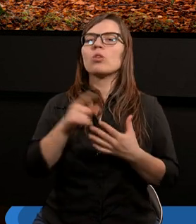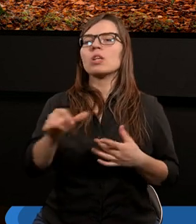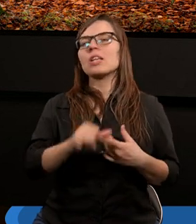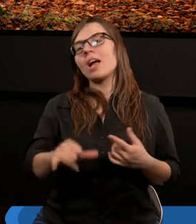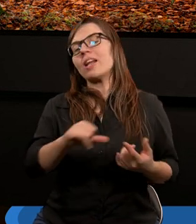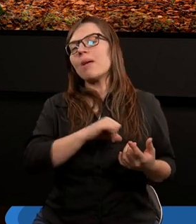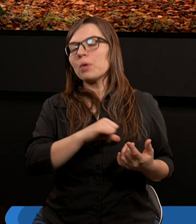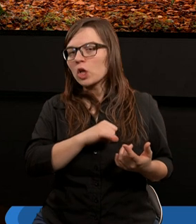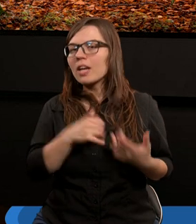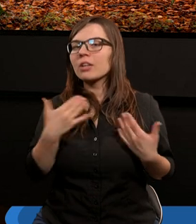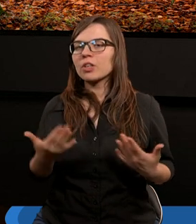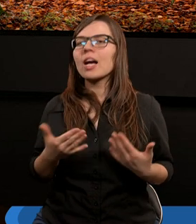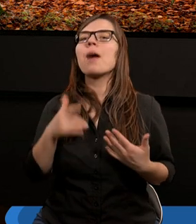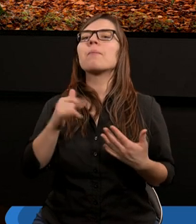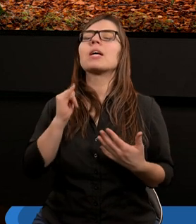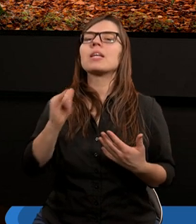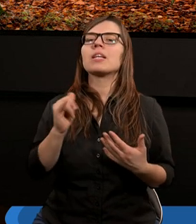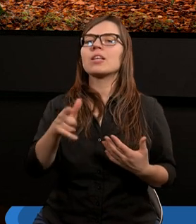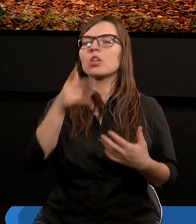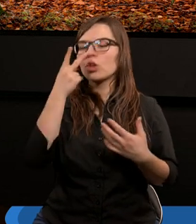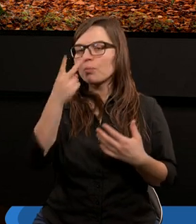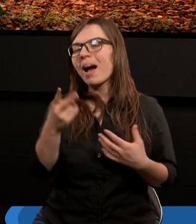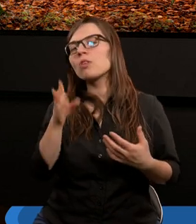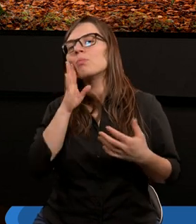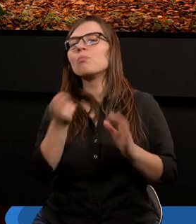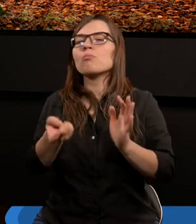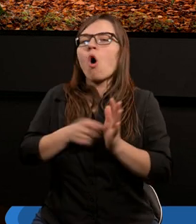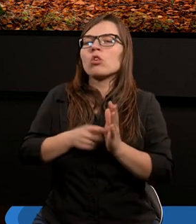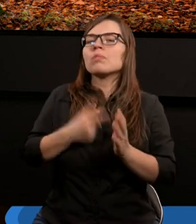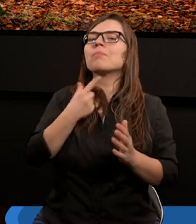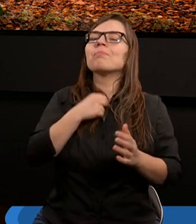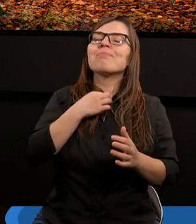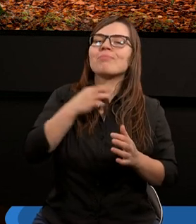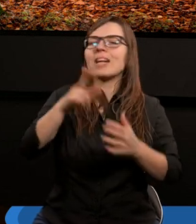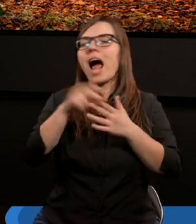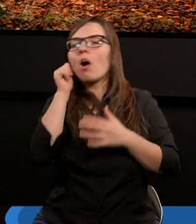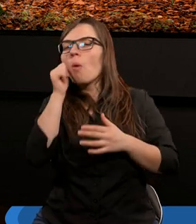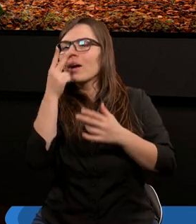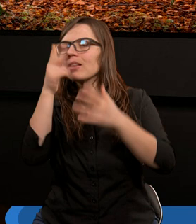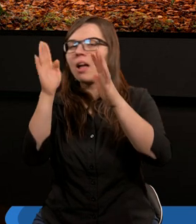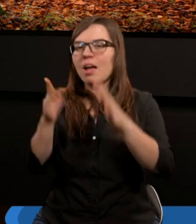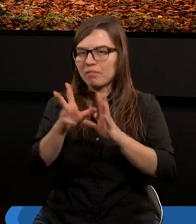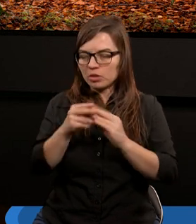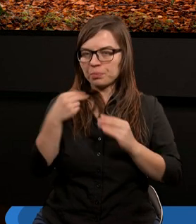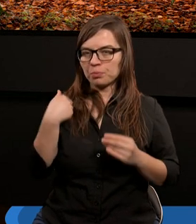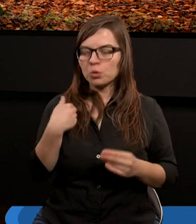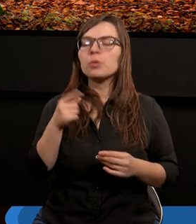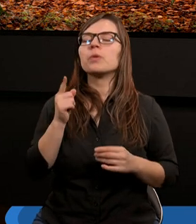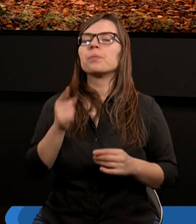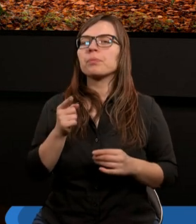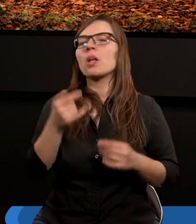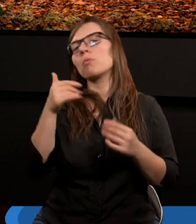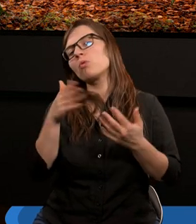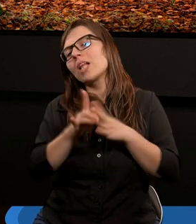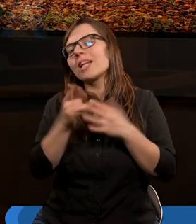jestem grzesznikiem, bo ja pewnie nieraz patrzyłem porządliwie na kobietę. Nie wiem, czy tak było rzeczywiście, ale może jakiś inny grzech.